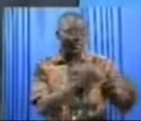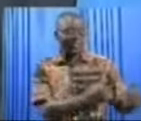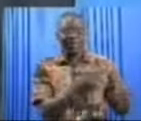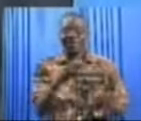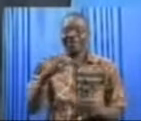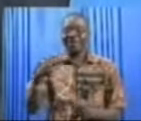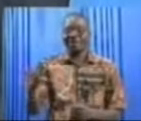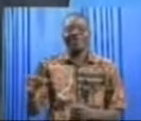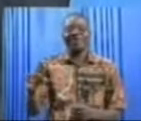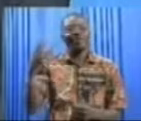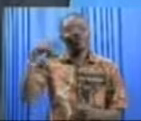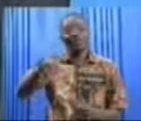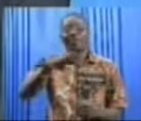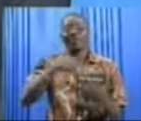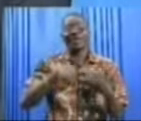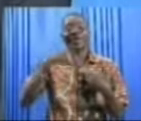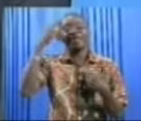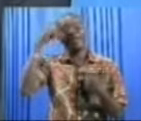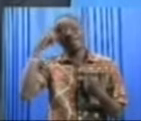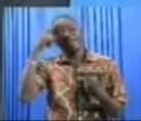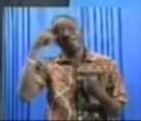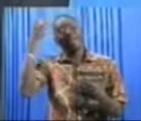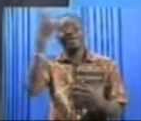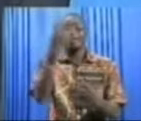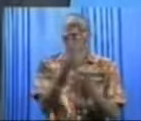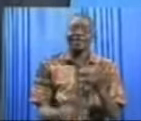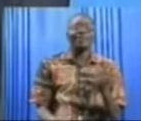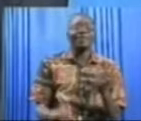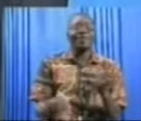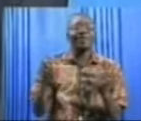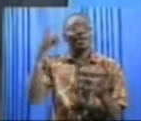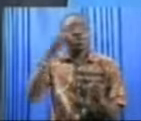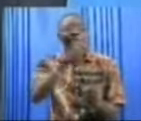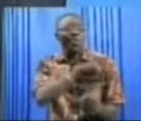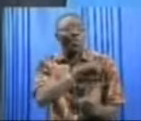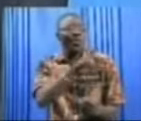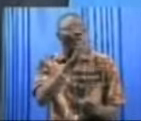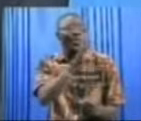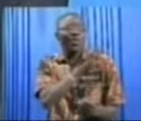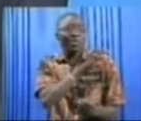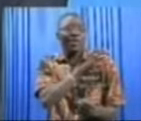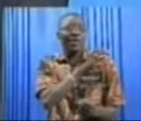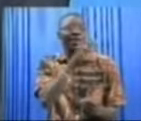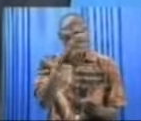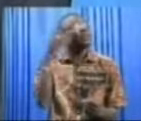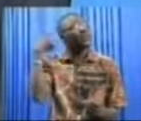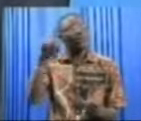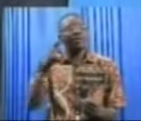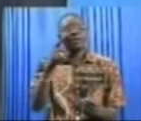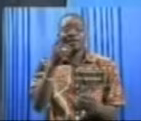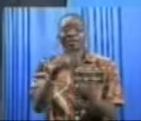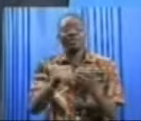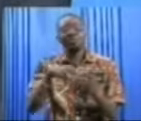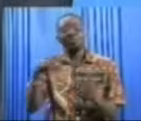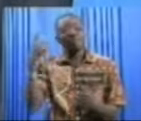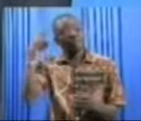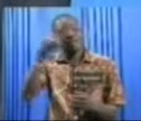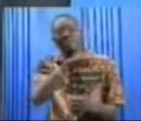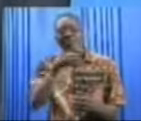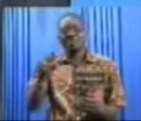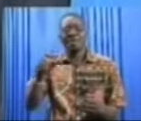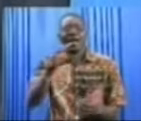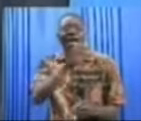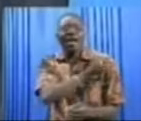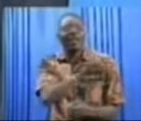effectivement, vous avez raison. Il y a quand même des absences de taille. Paul Koulibaly qui est suspendu. Et Aristide Bansé est encore